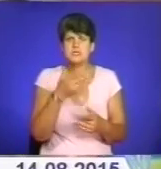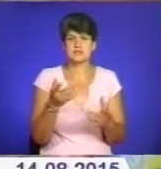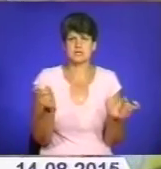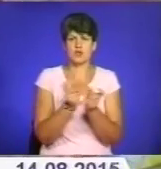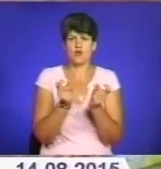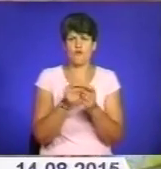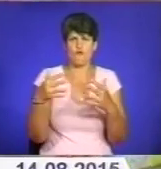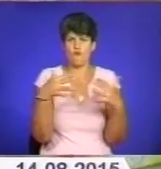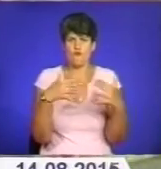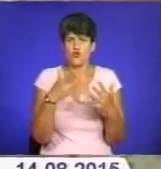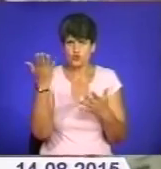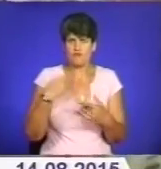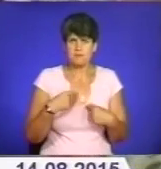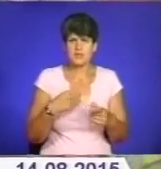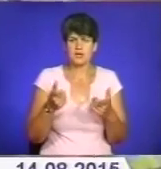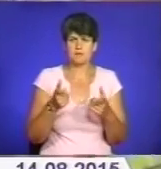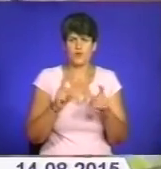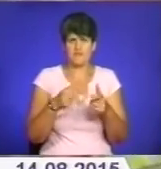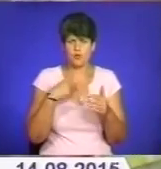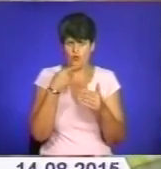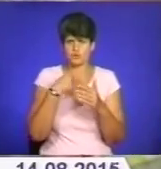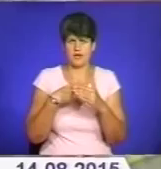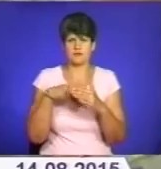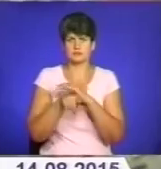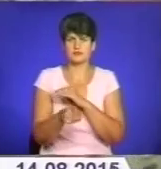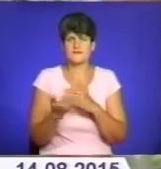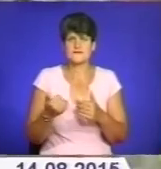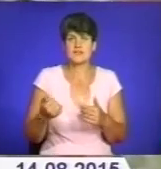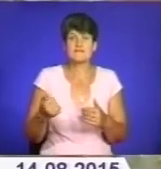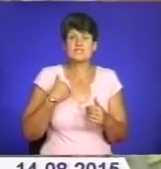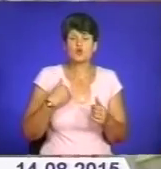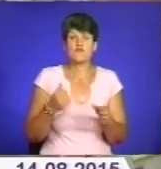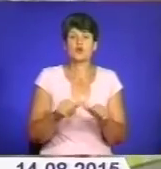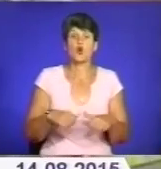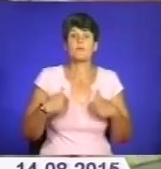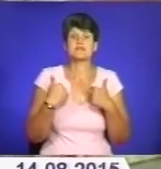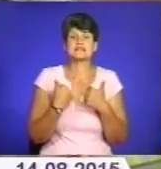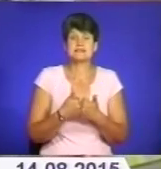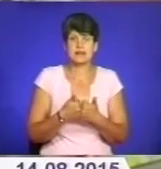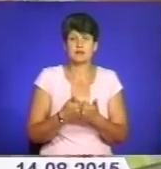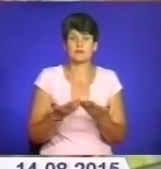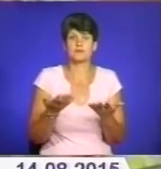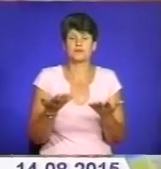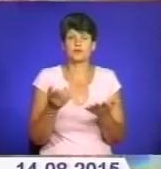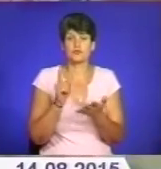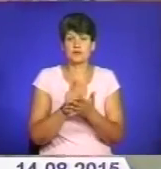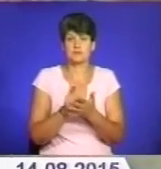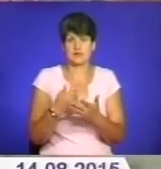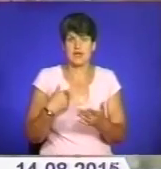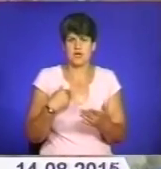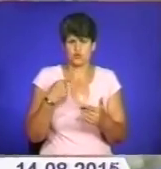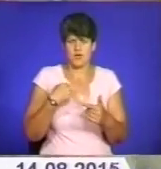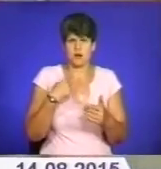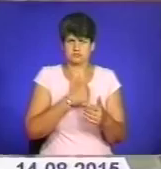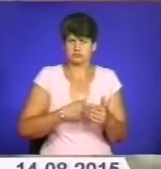повістуєте, військовий консультант, оголосує мене, я злітка і хильна.